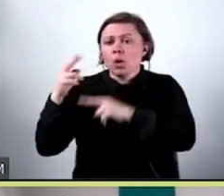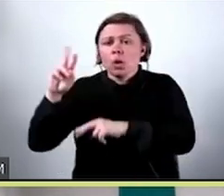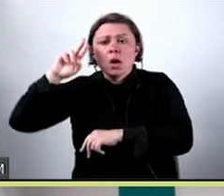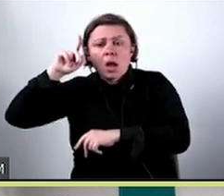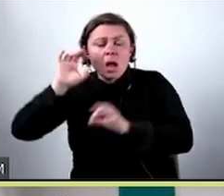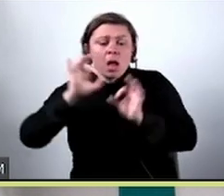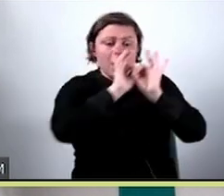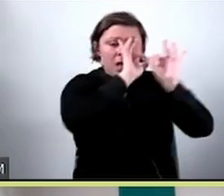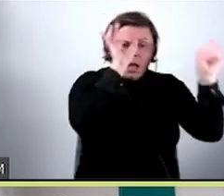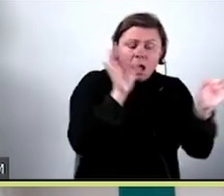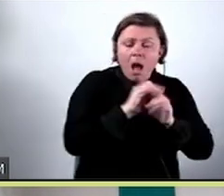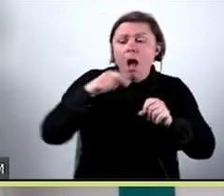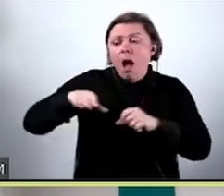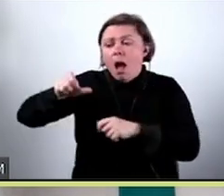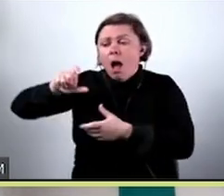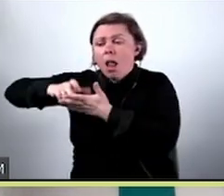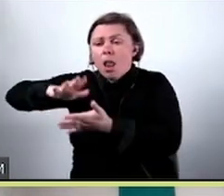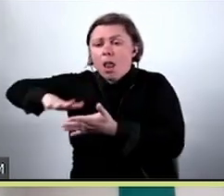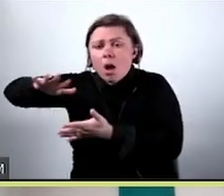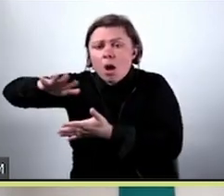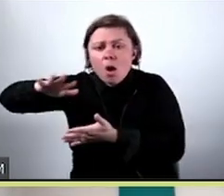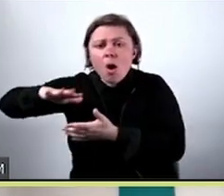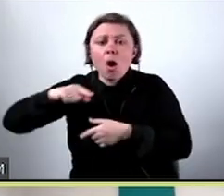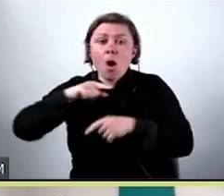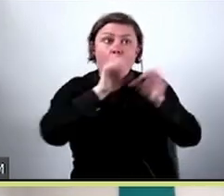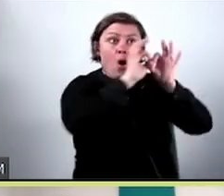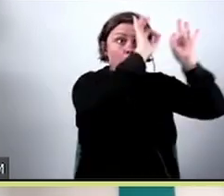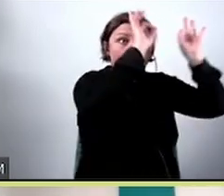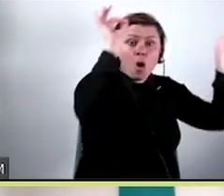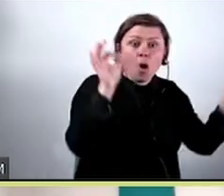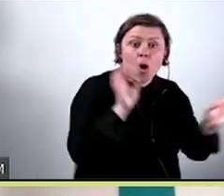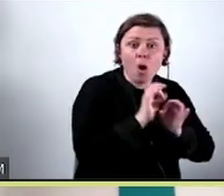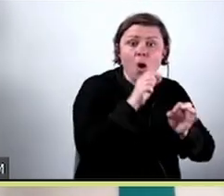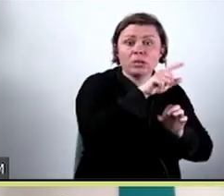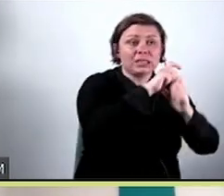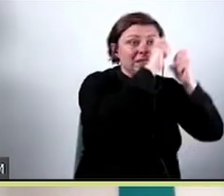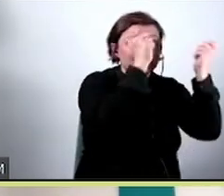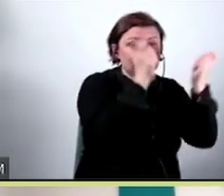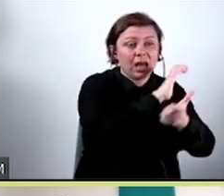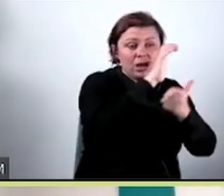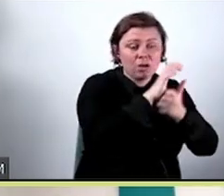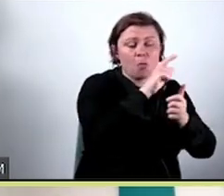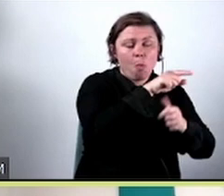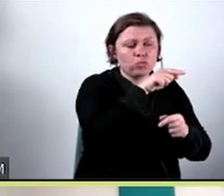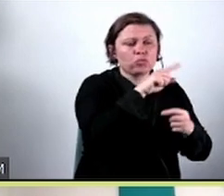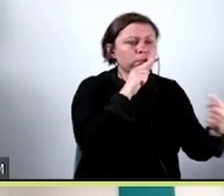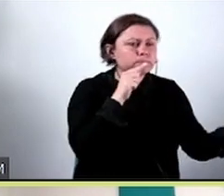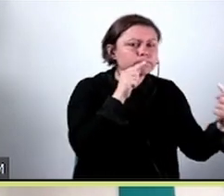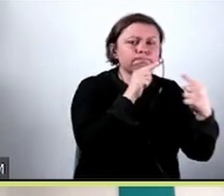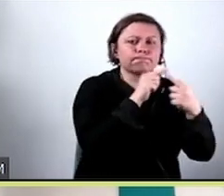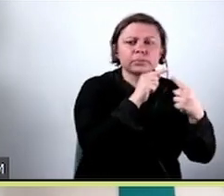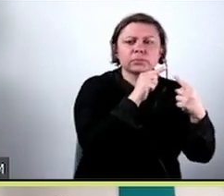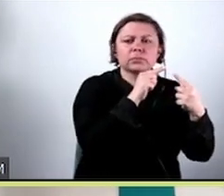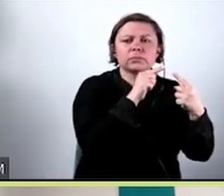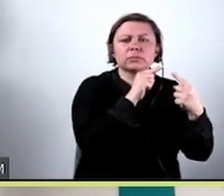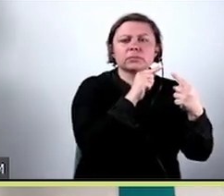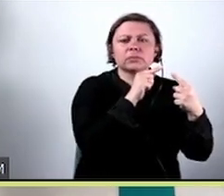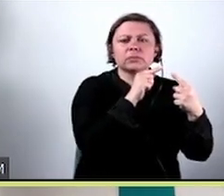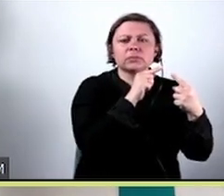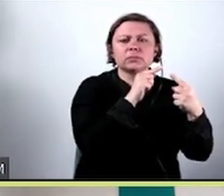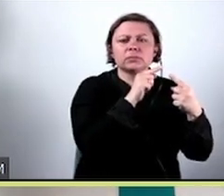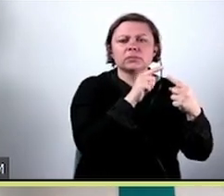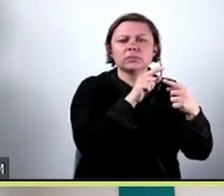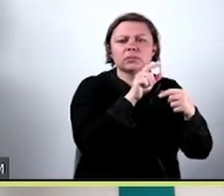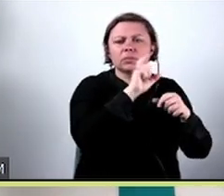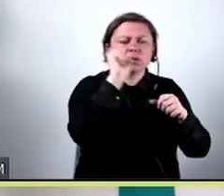globalną a lokalną. Interpretowalność globalna to jest taka interpretowalność, którą możemy odnieść do generalnej